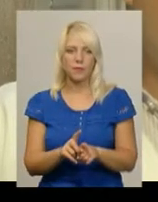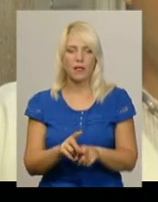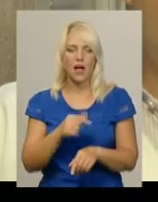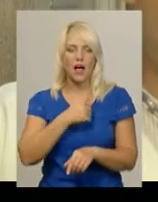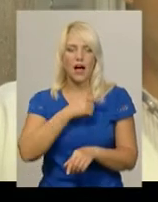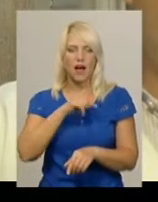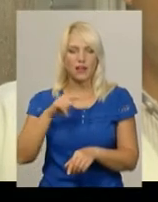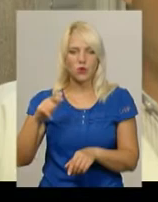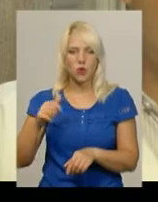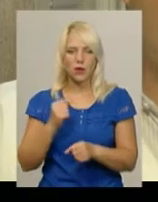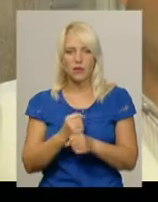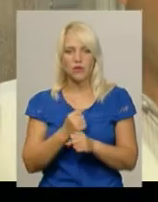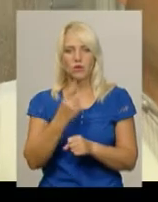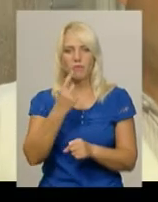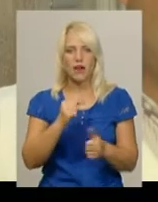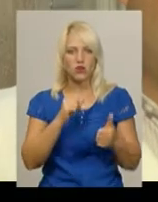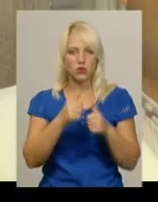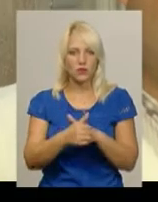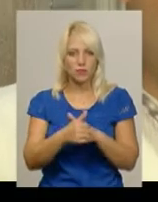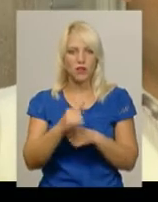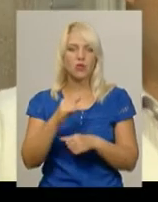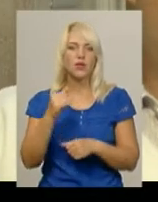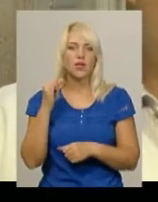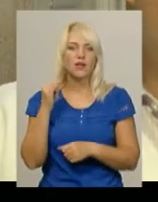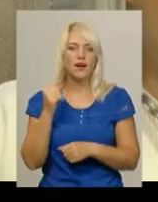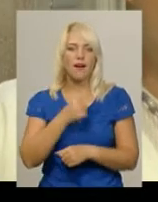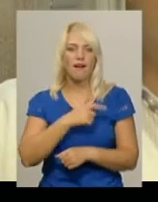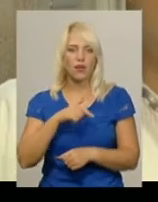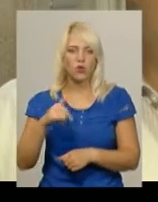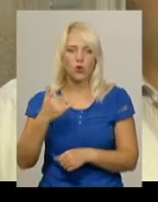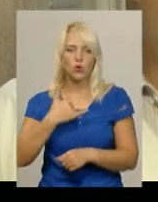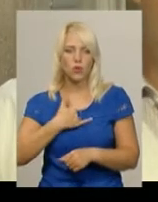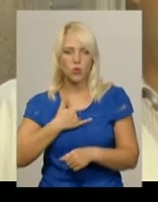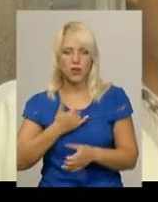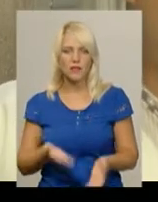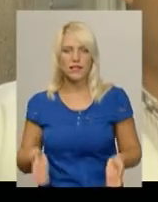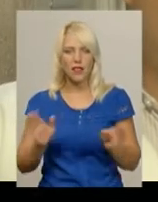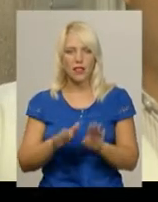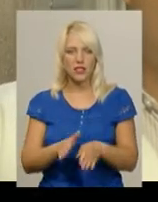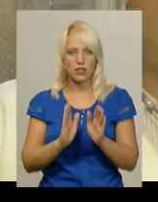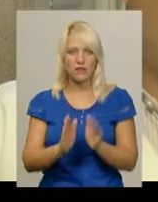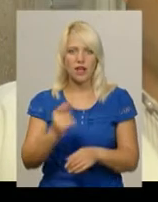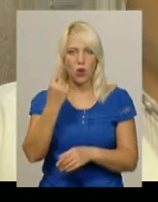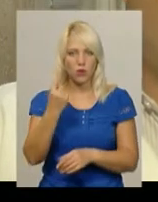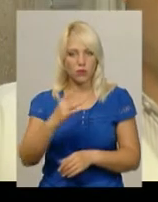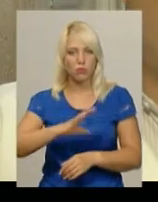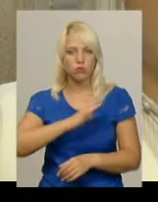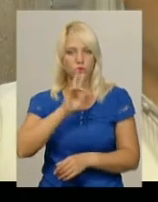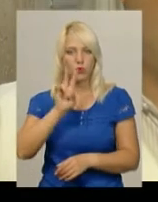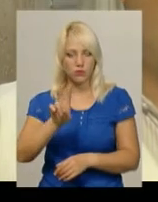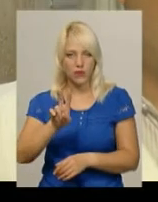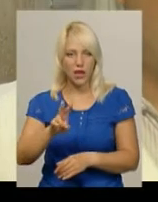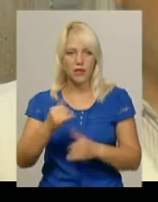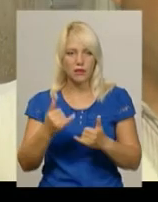Кардіолог працює в першу зміну, кардіолог в нас лишився один, було два кардіолога і